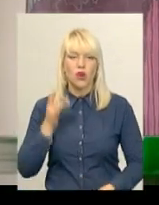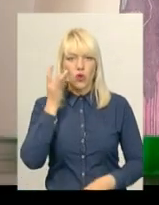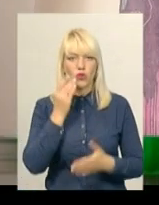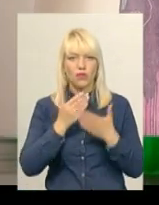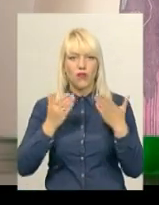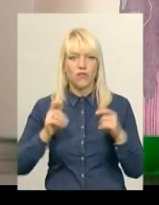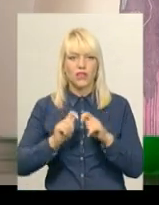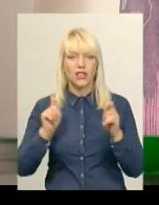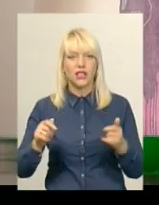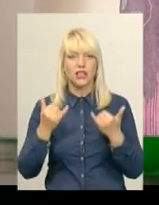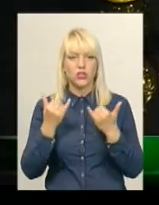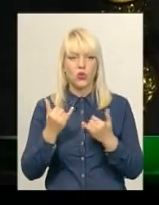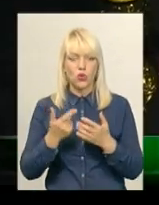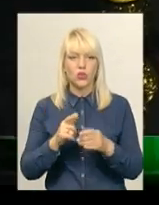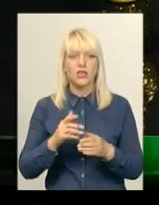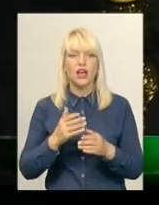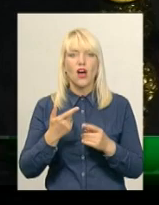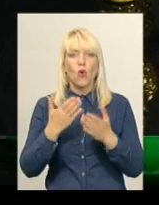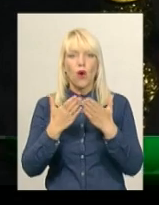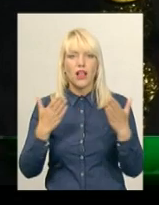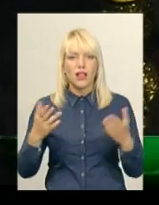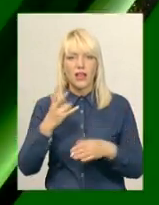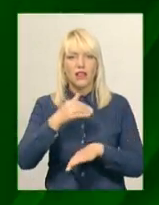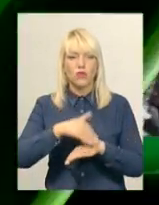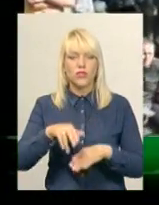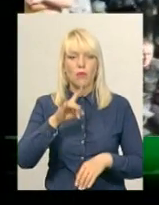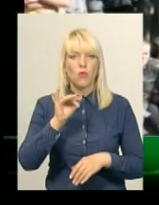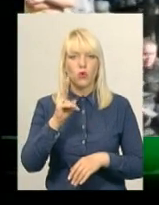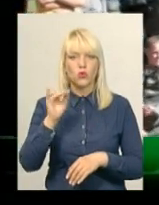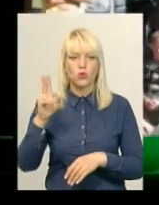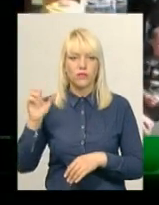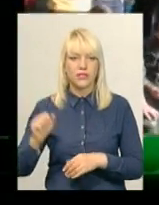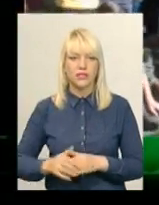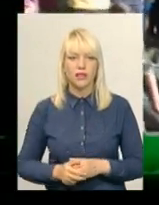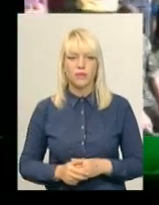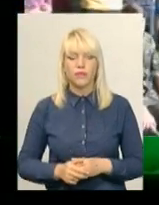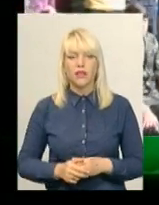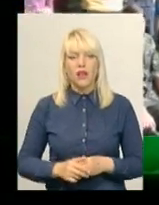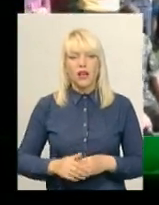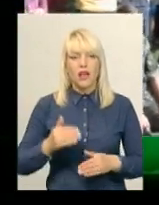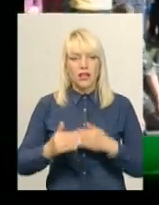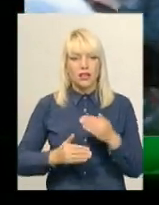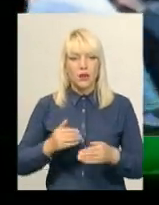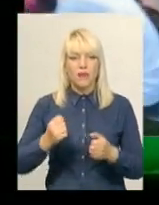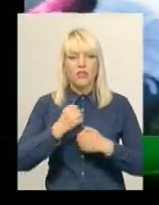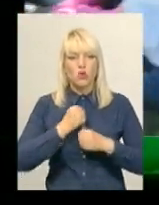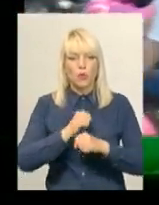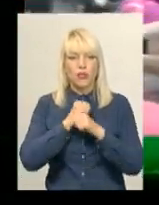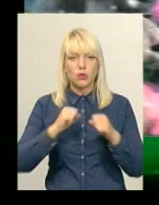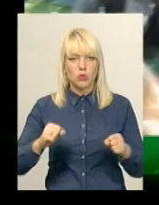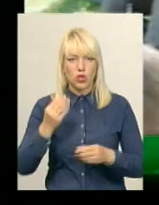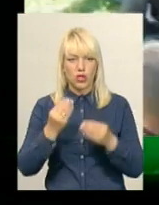виставку відкрили сьогодні у галереї на Проскурівській у Хмельницькому. Обласний етап піськово-патріотичної гри Джура п'ять днів